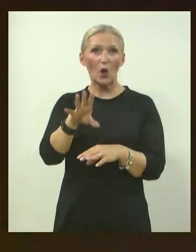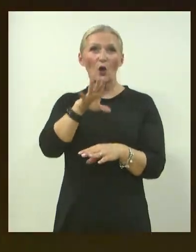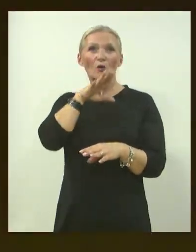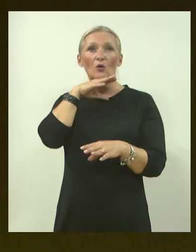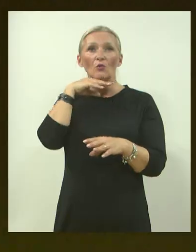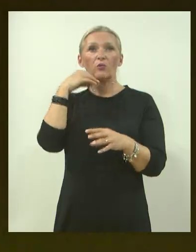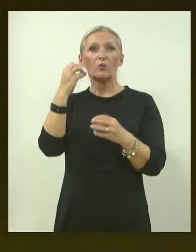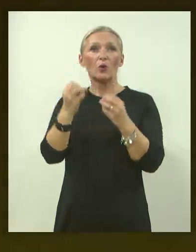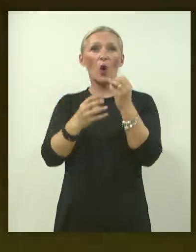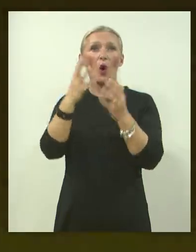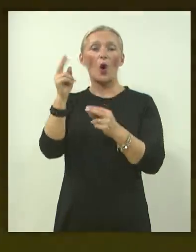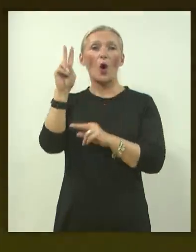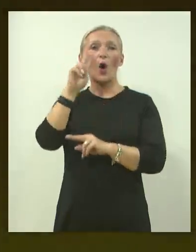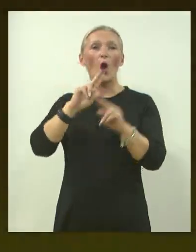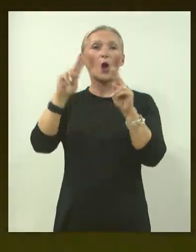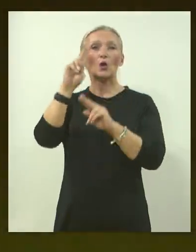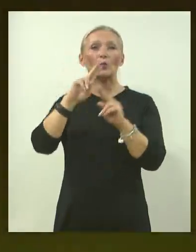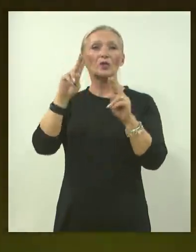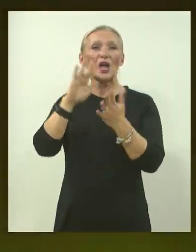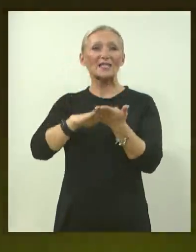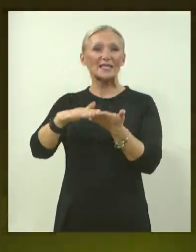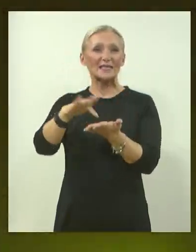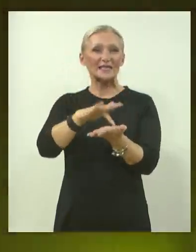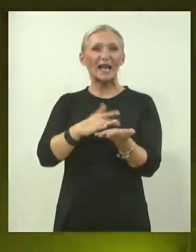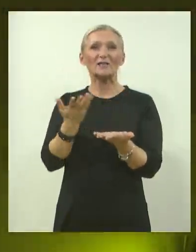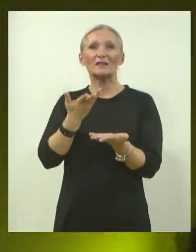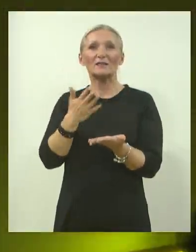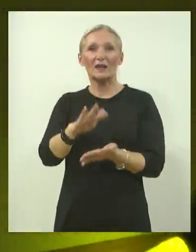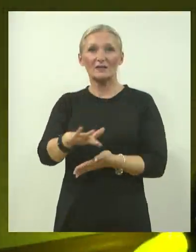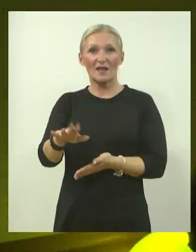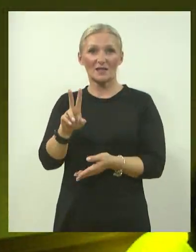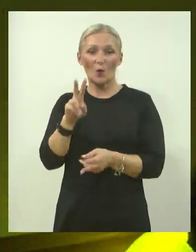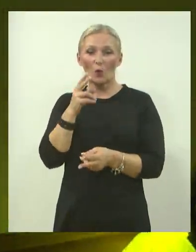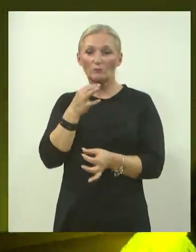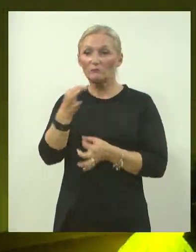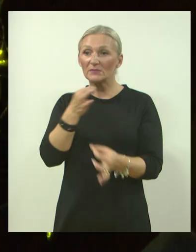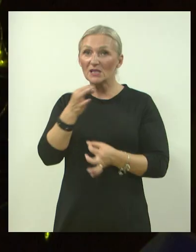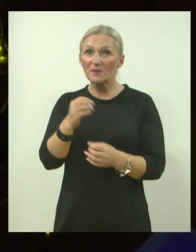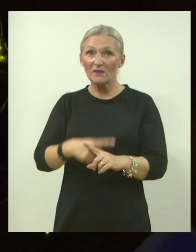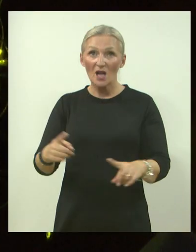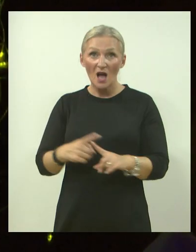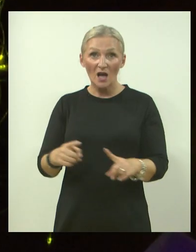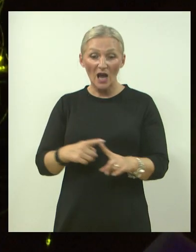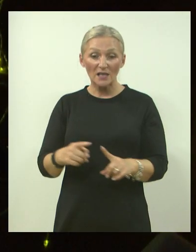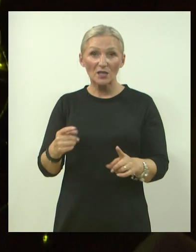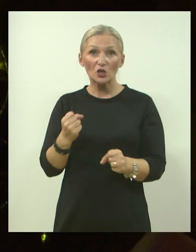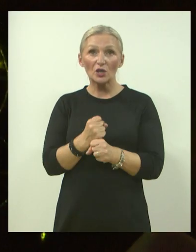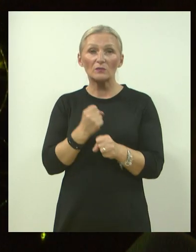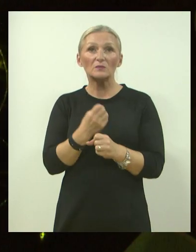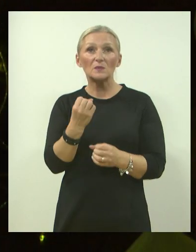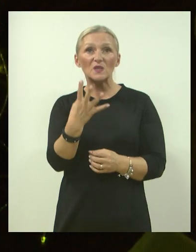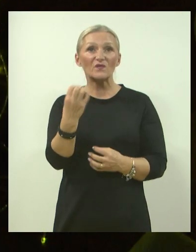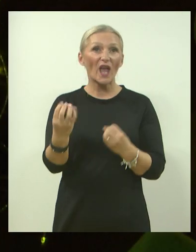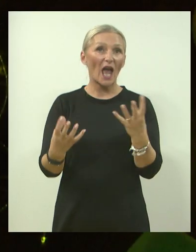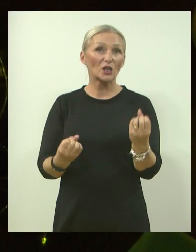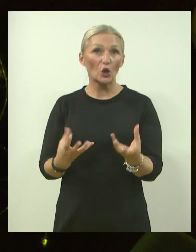ljubičastih didaktike, znači gdje djeca mogu ispitivati različite funkcije svjetlosti,